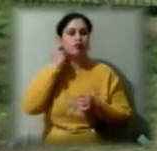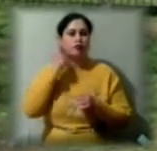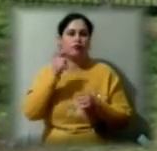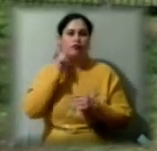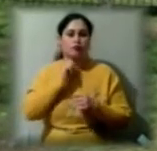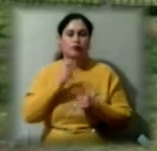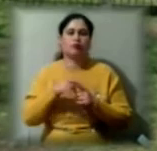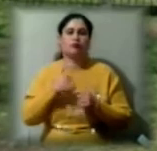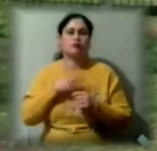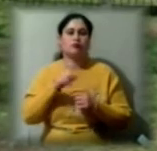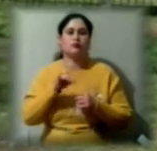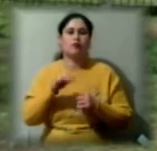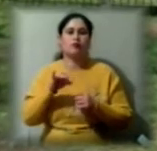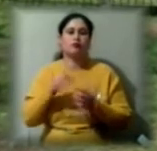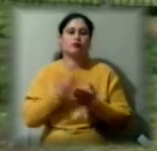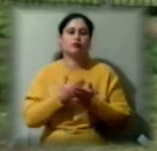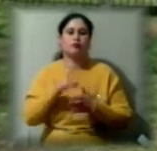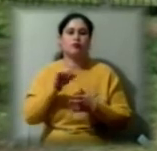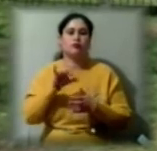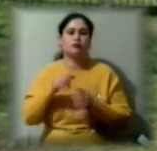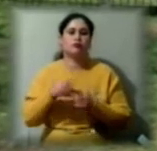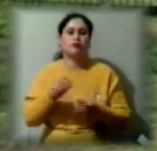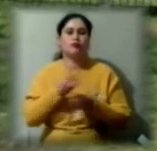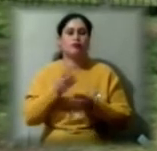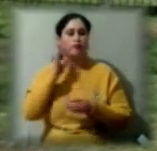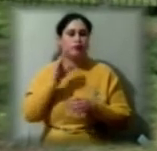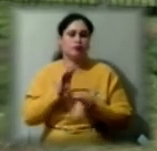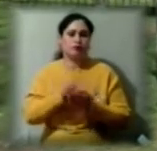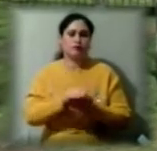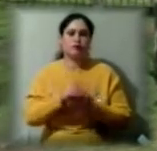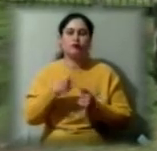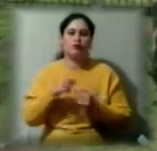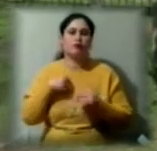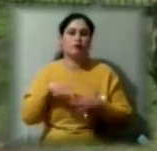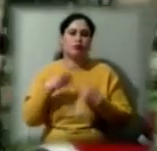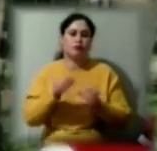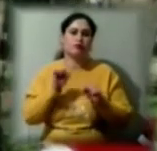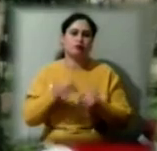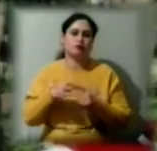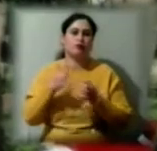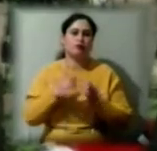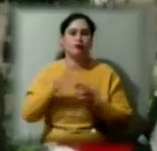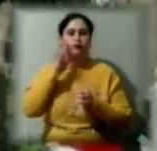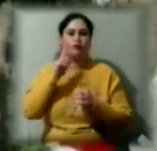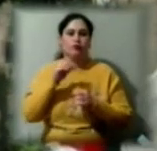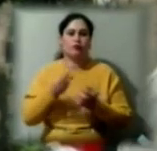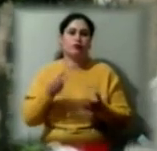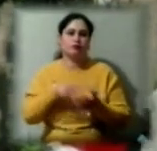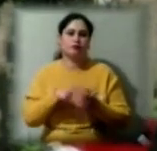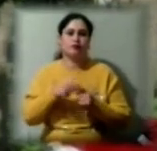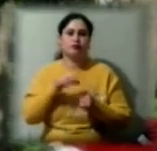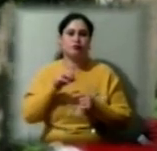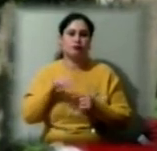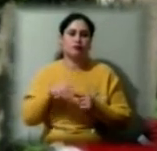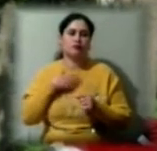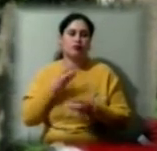арматура показала свою надійність в мережах водопостачання. Ми вирішили надати можливість для Херсонводоканалу на встановлення і тестування наших пожежних